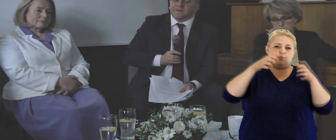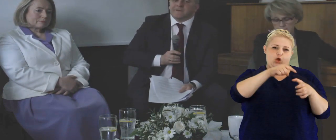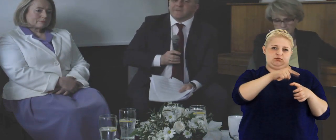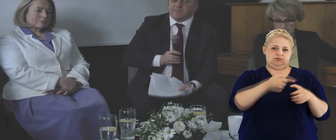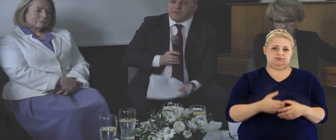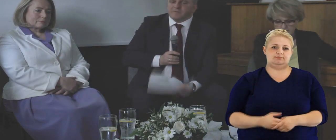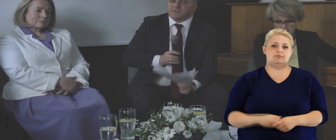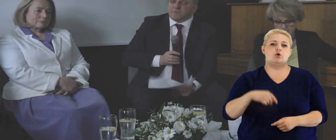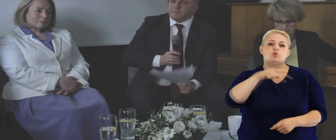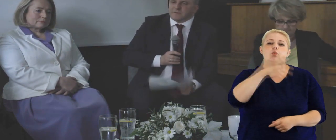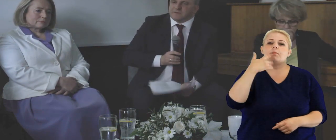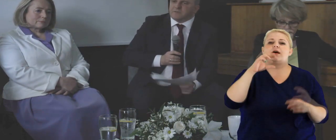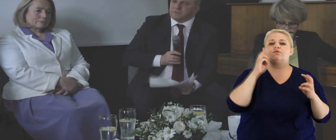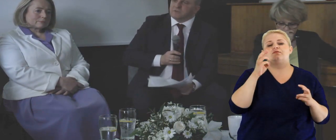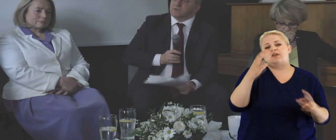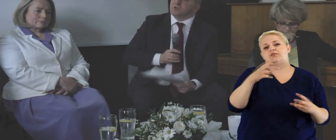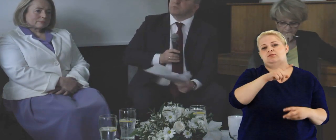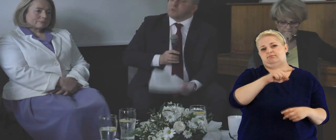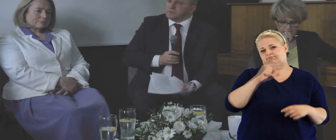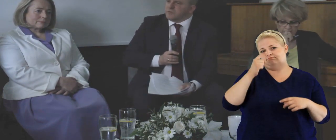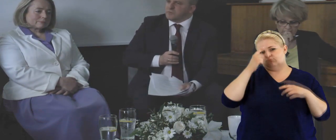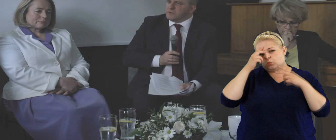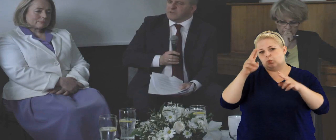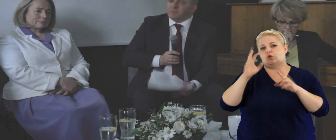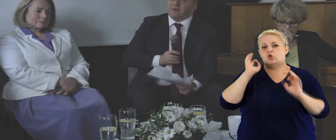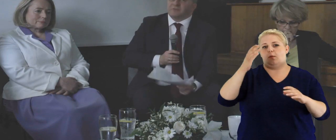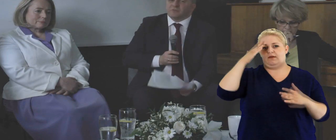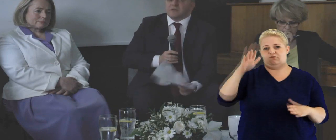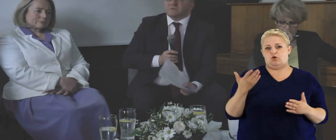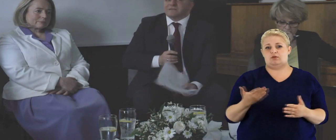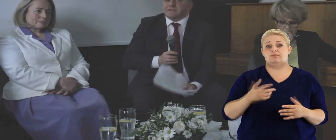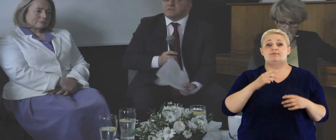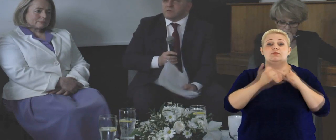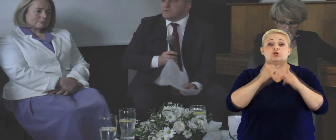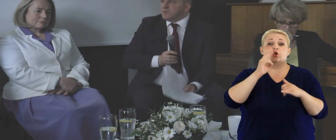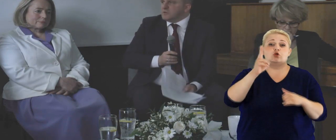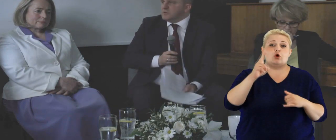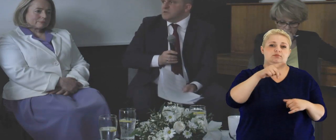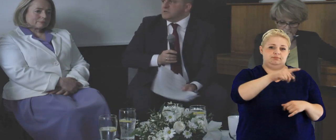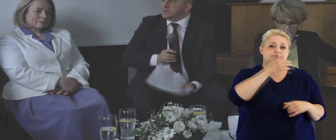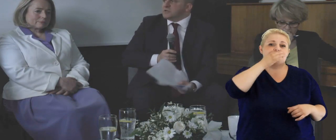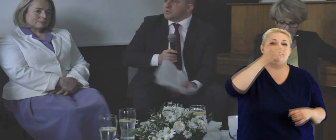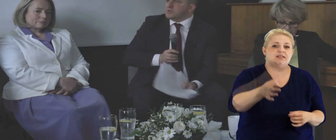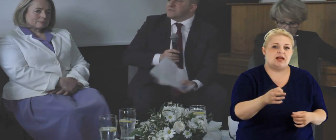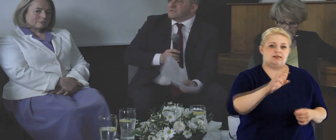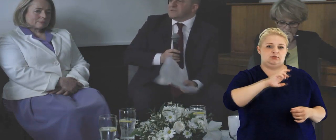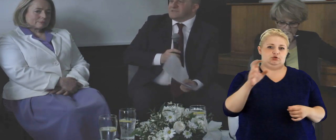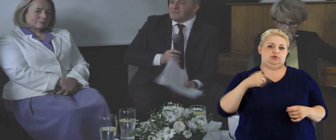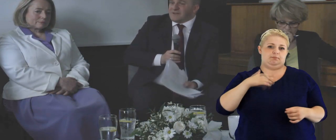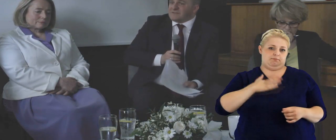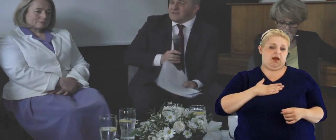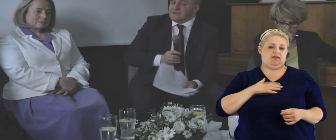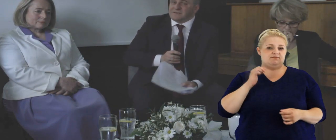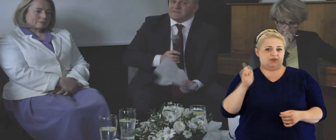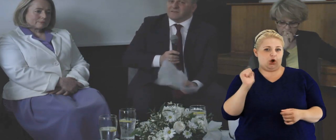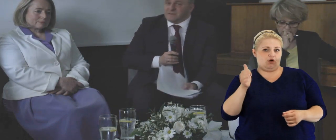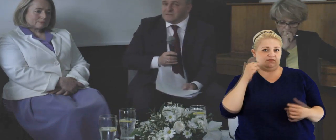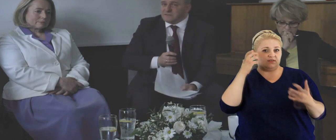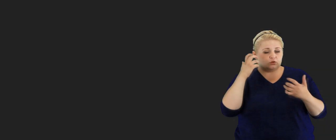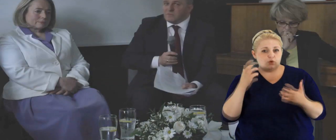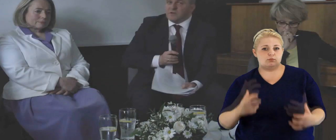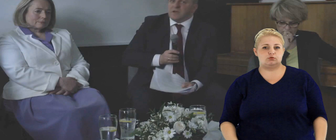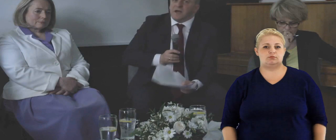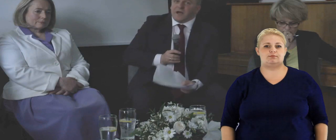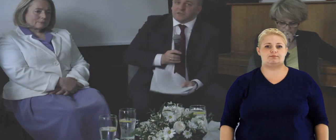naprawdę dobre praktyki po stronie odbiorców komunikatu, a tutaj uznanie dobrej woli, że ktoś na nas się zwraca z